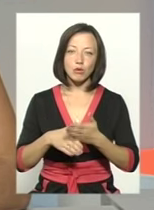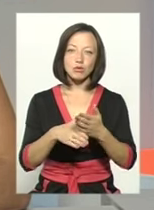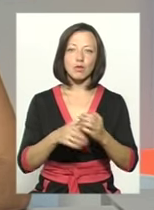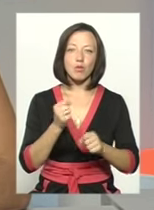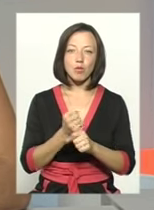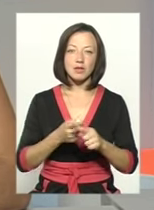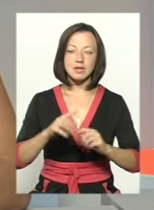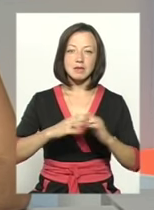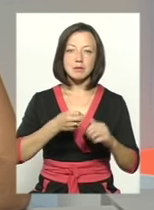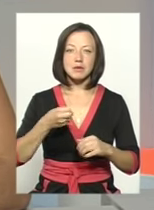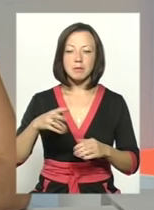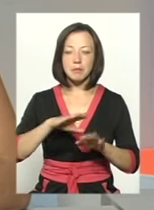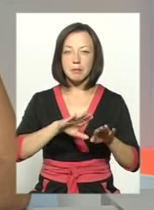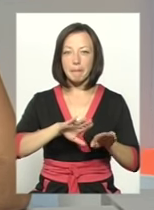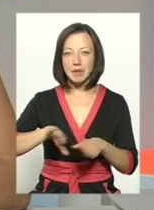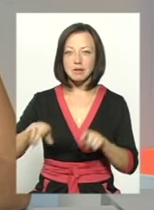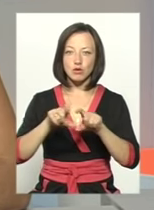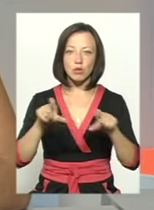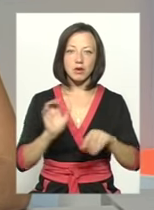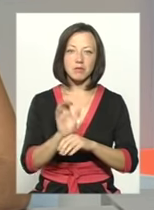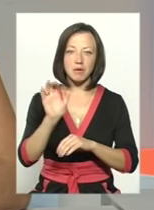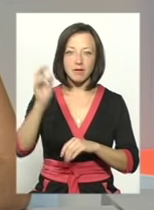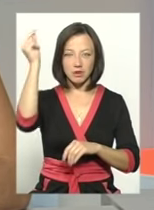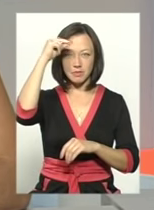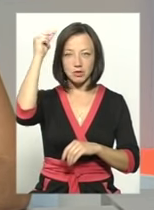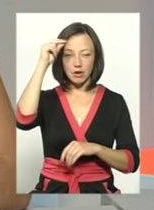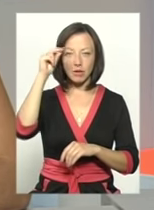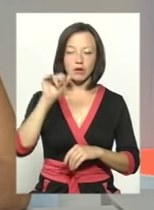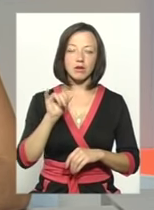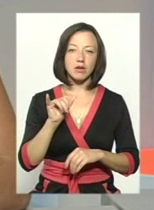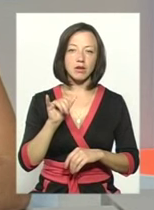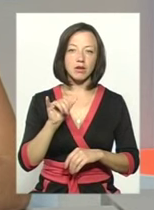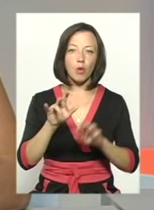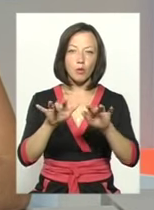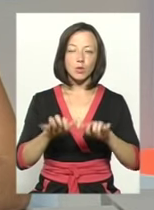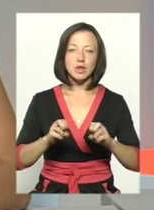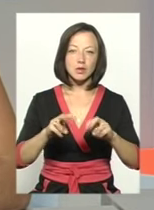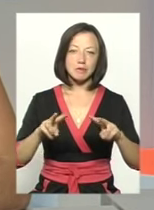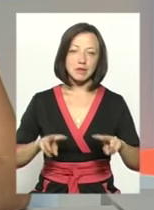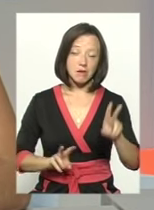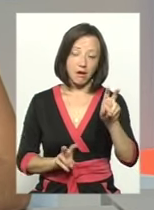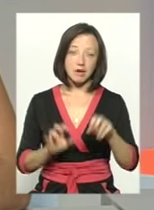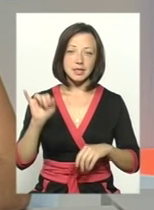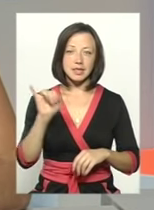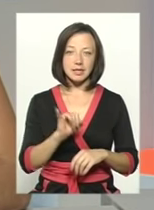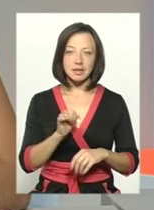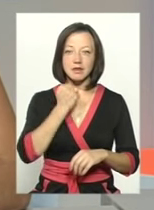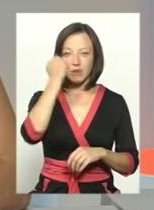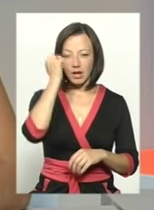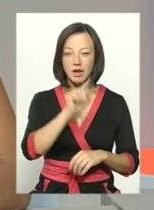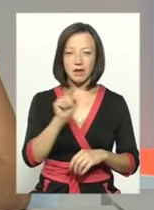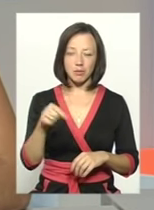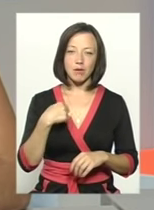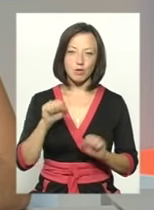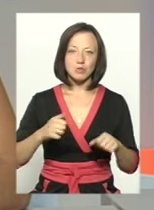спеціальності. Власне, вони після школи мене направили на навчання, на комп'ютерну спеціальність. І лише завдяки їм я